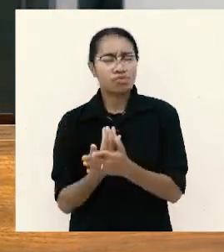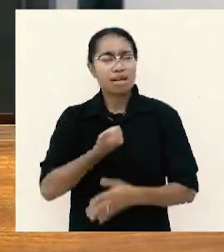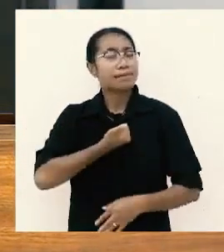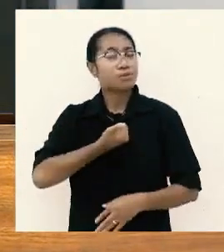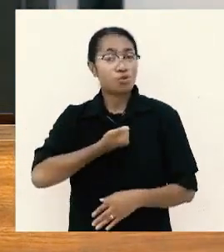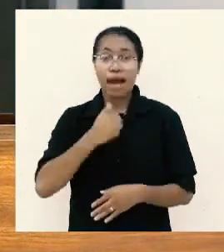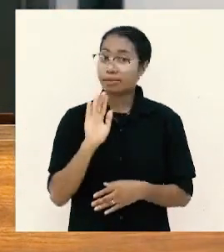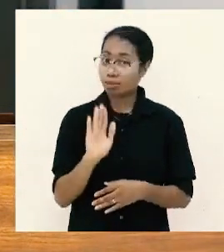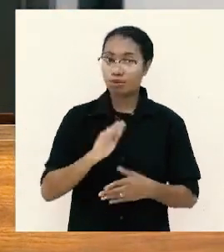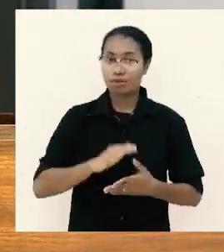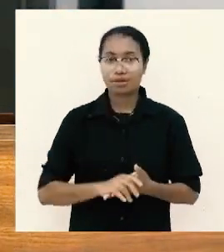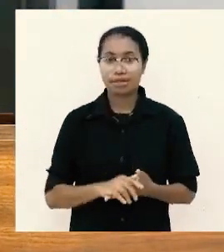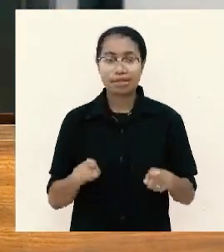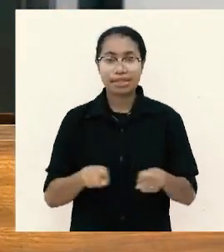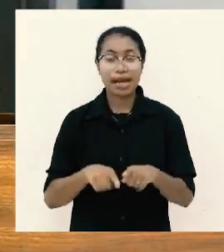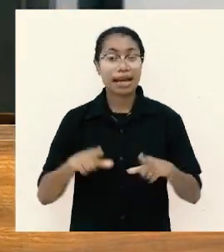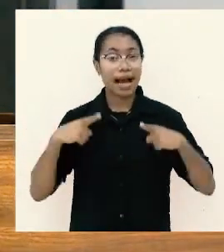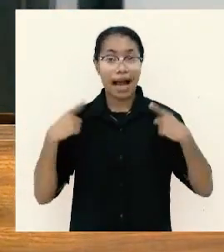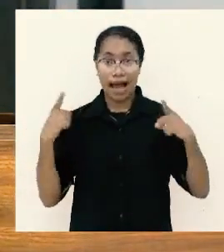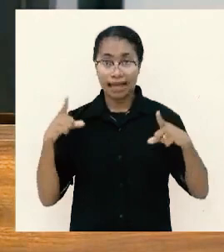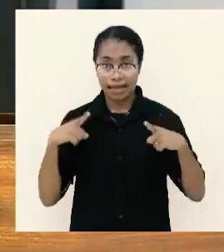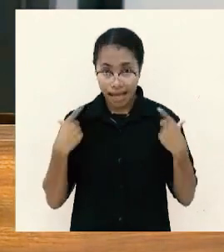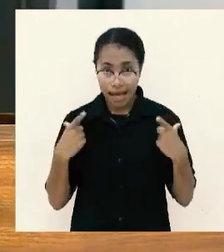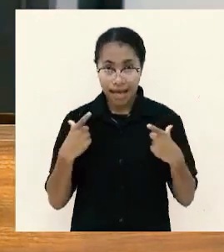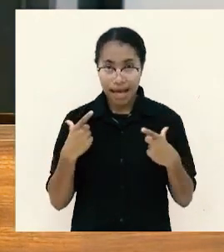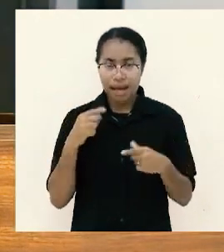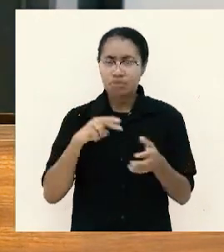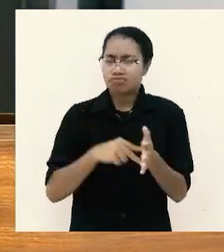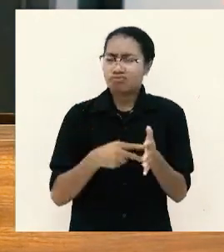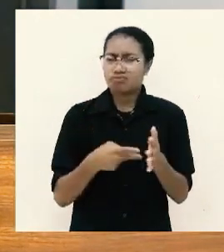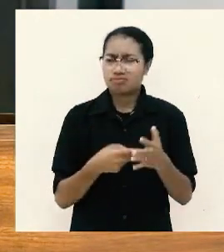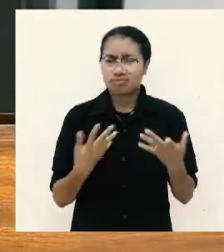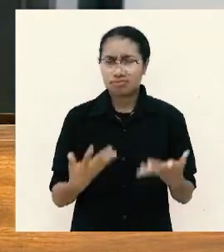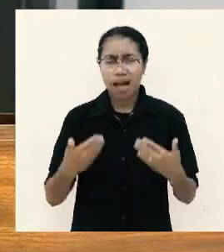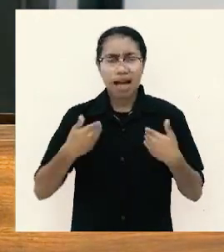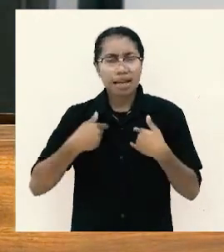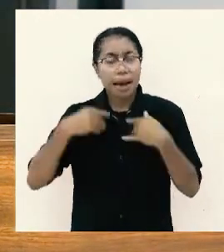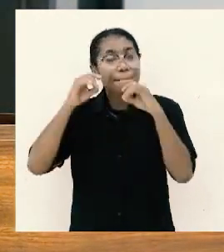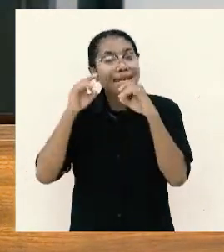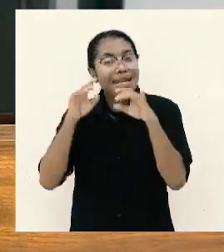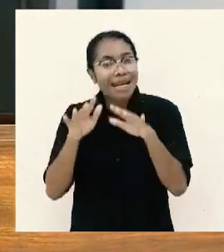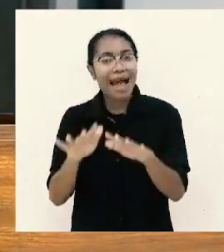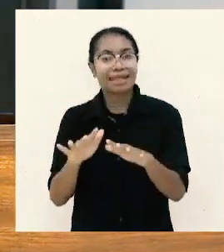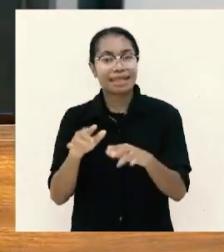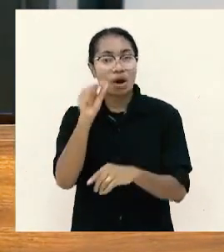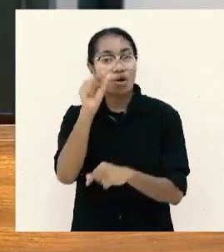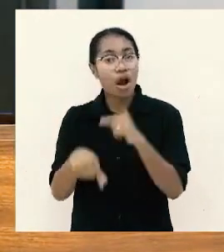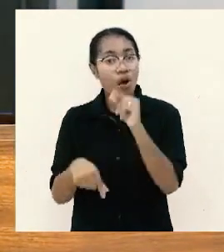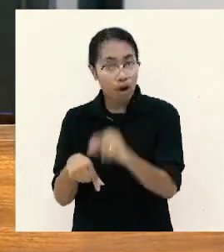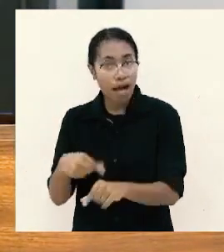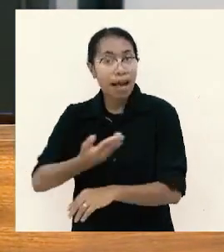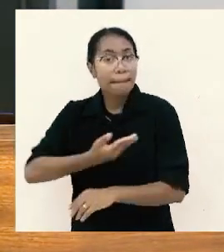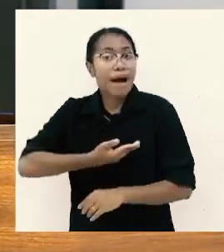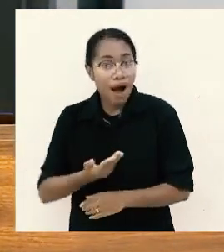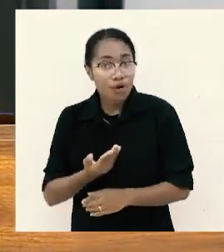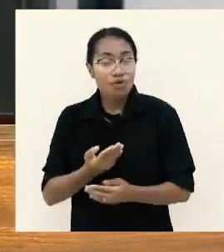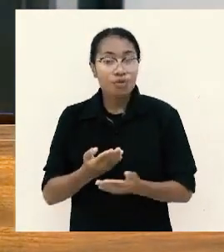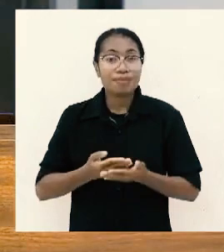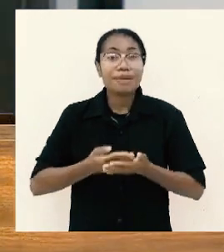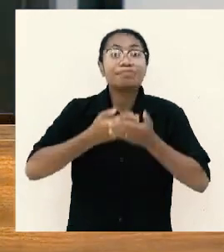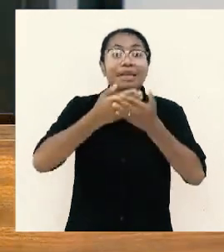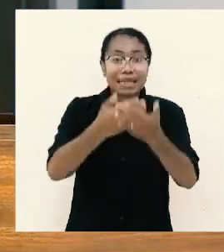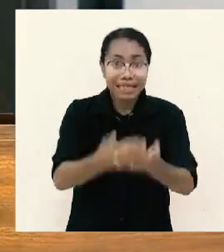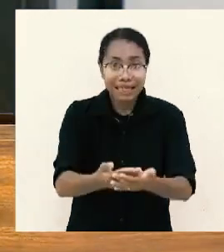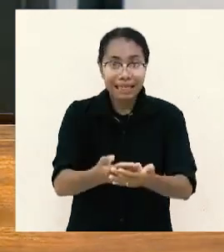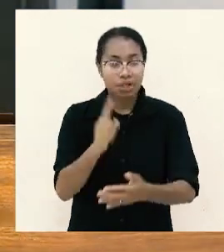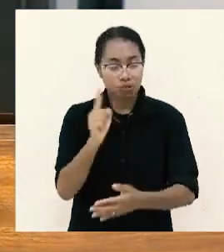semua kekayaan kemuliaannya berarti memang ada berkat untuk orang-orang yang mau memberi. Maka pemberian itu